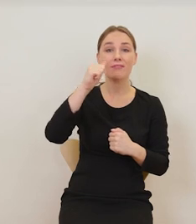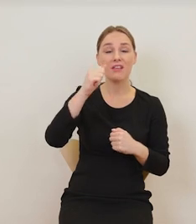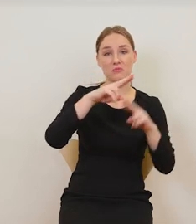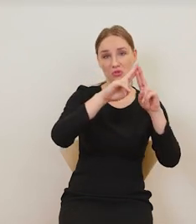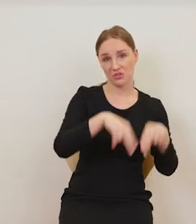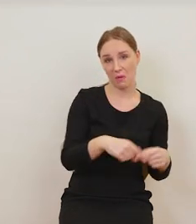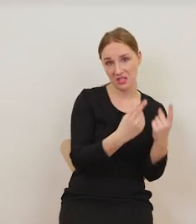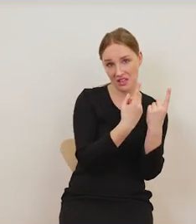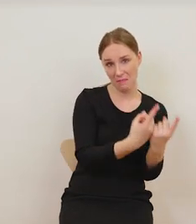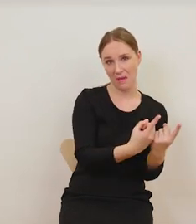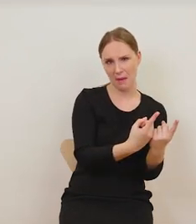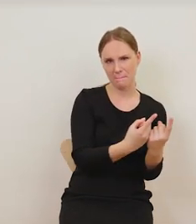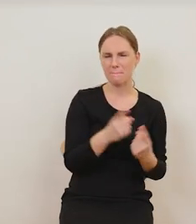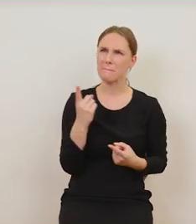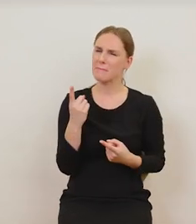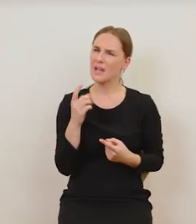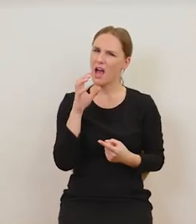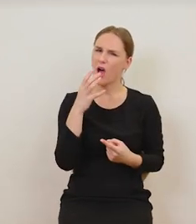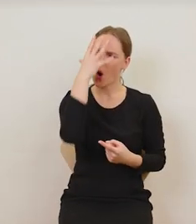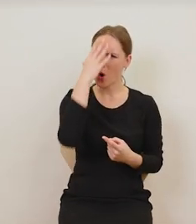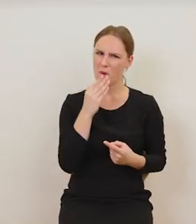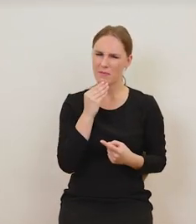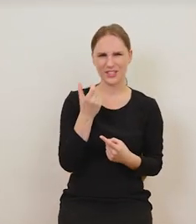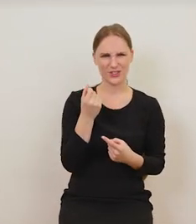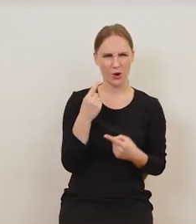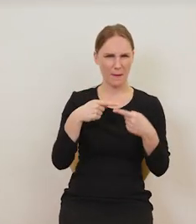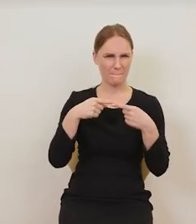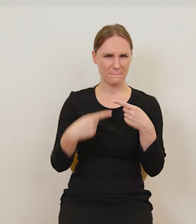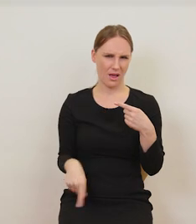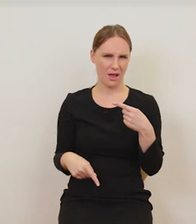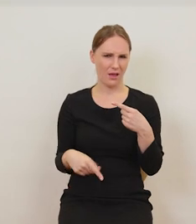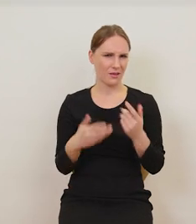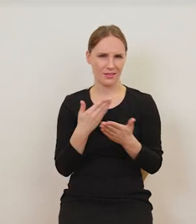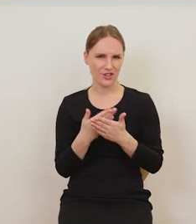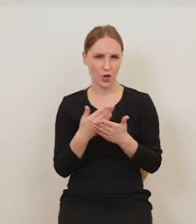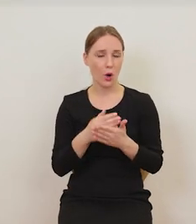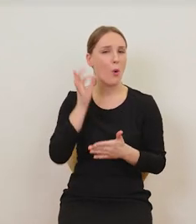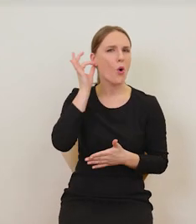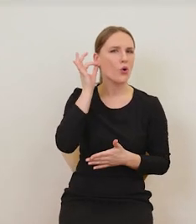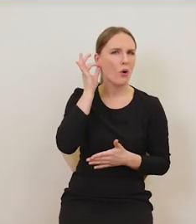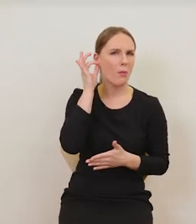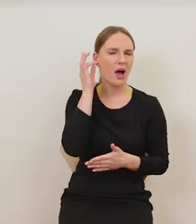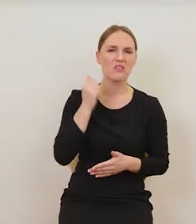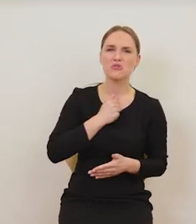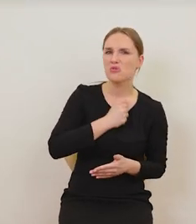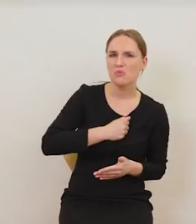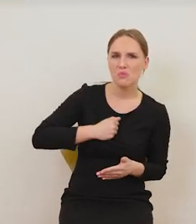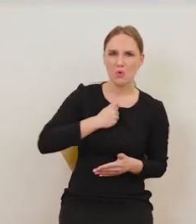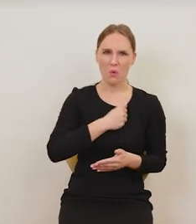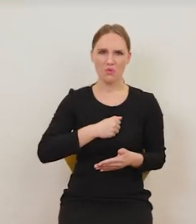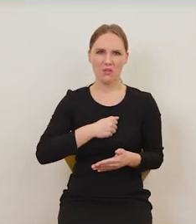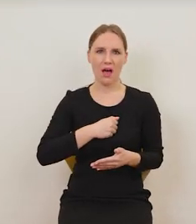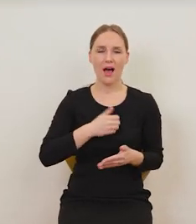coś tu nie pasuje w tym obrazie, bo Ariadna w ogóle nie jest smutna. Nie siedzi na skalę,